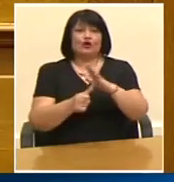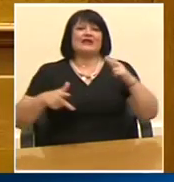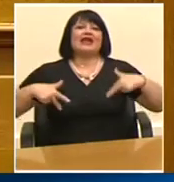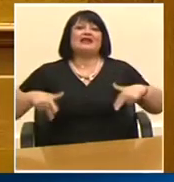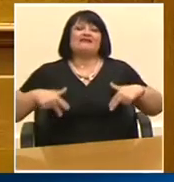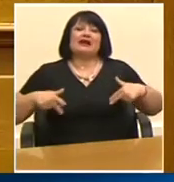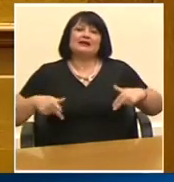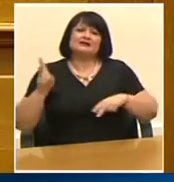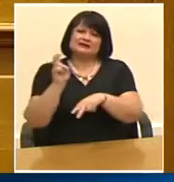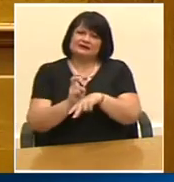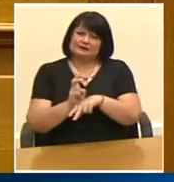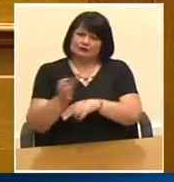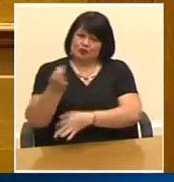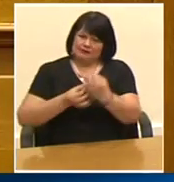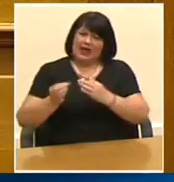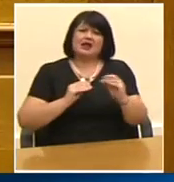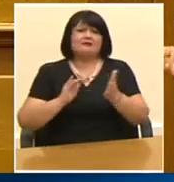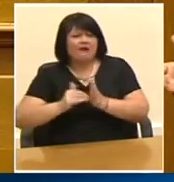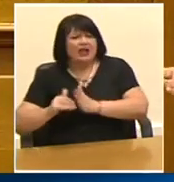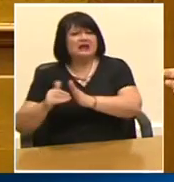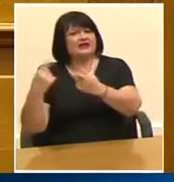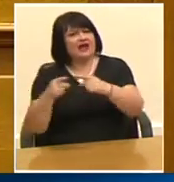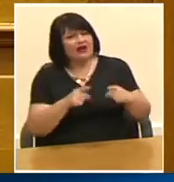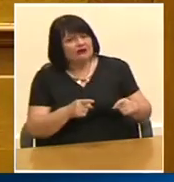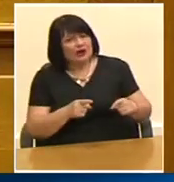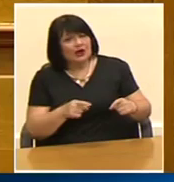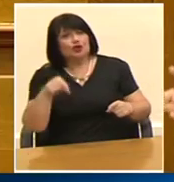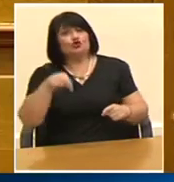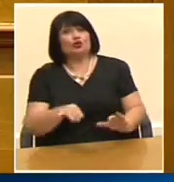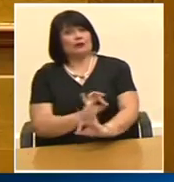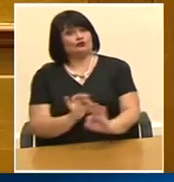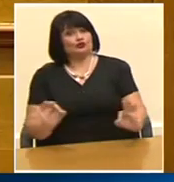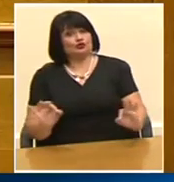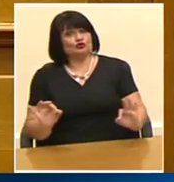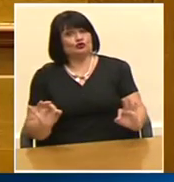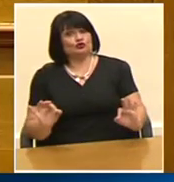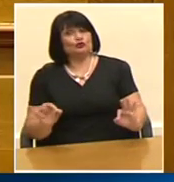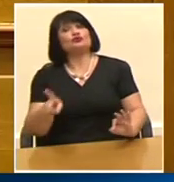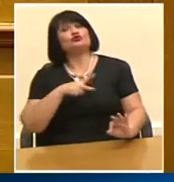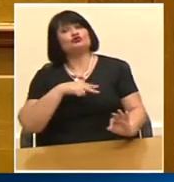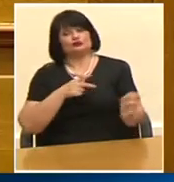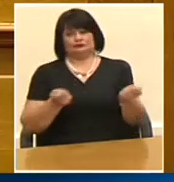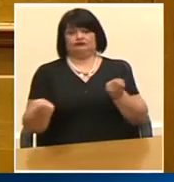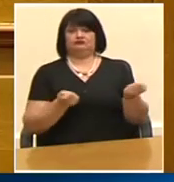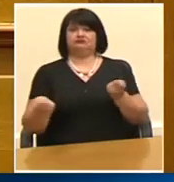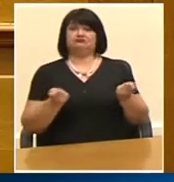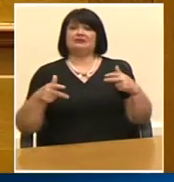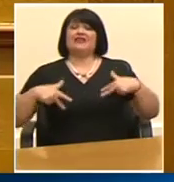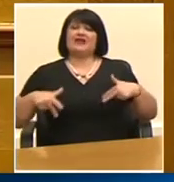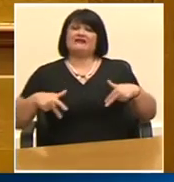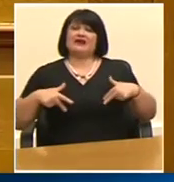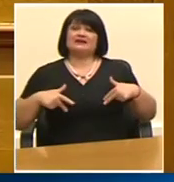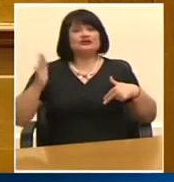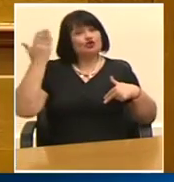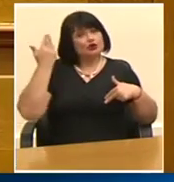υπόλοιπες δομές που προανέφερα τώρα εντάσσονται στο πλαίσιο της Χριστής Διακυβέρνησης. Όταν συστήναμε